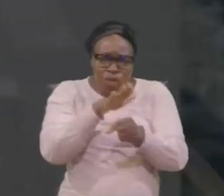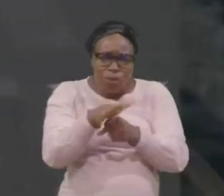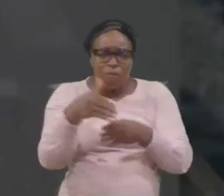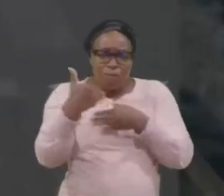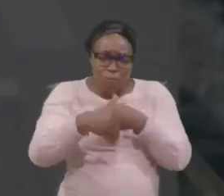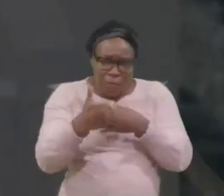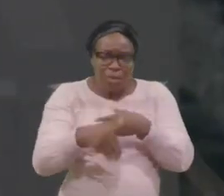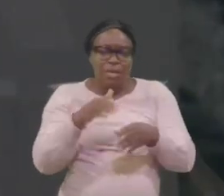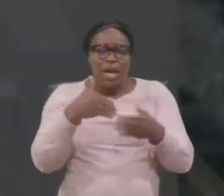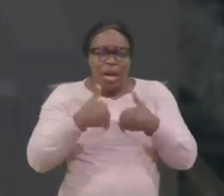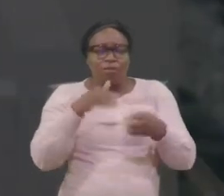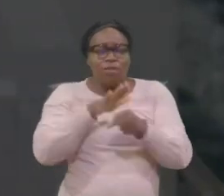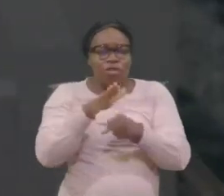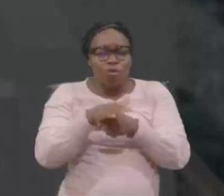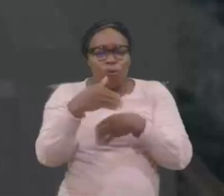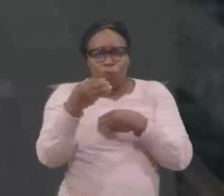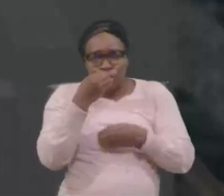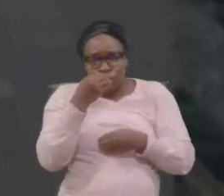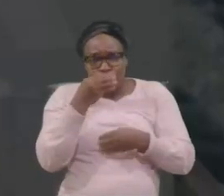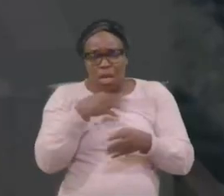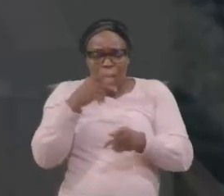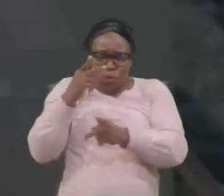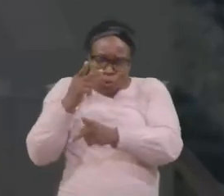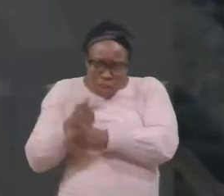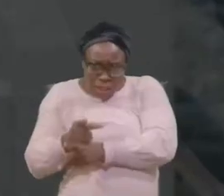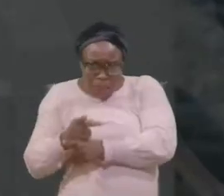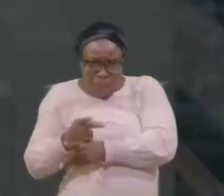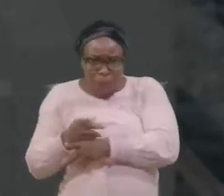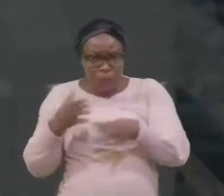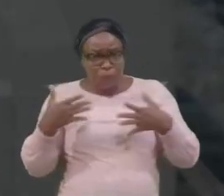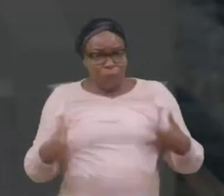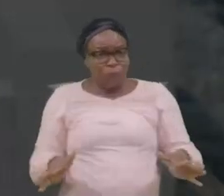Et moi, ici, je meurs de faim.